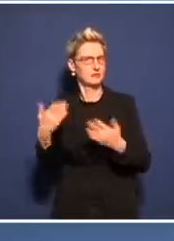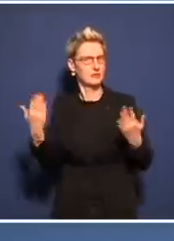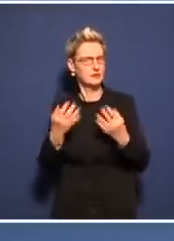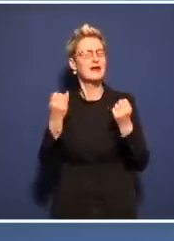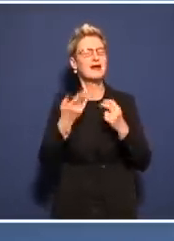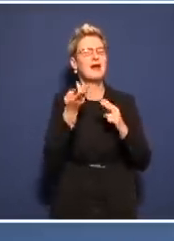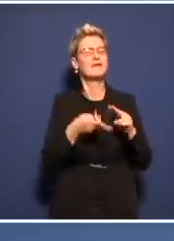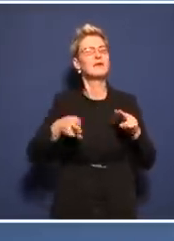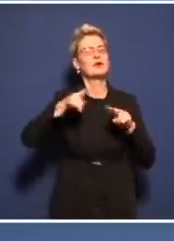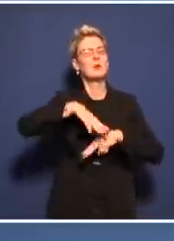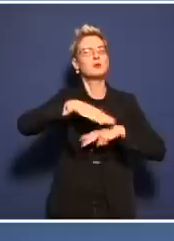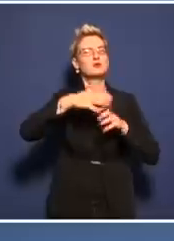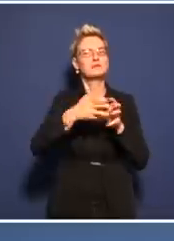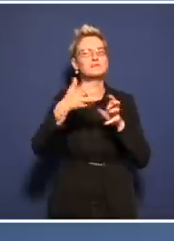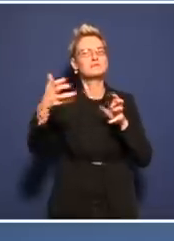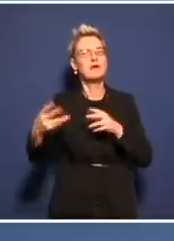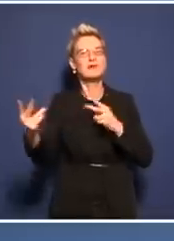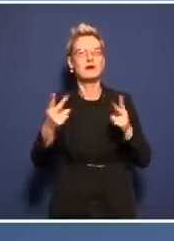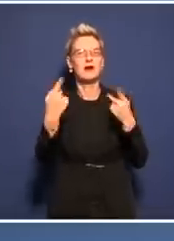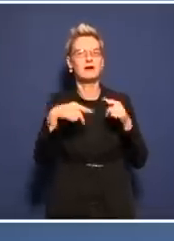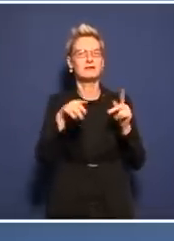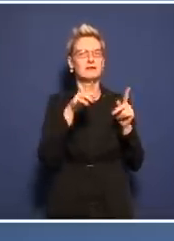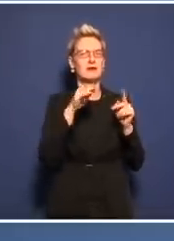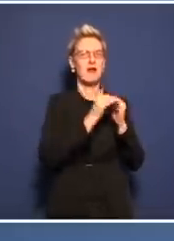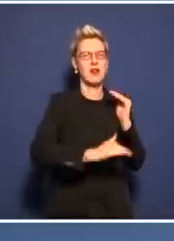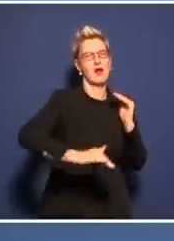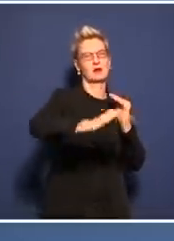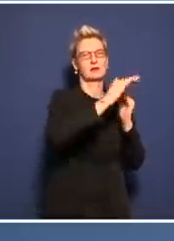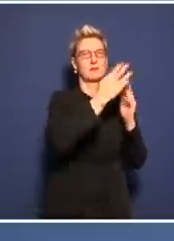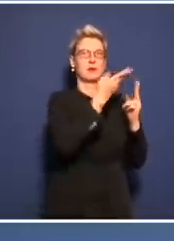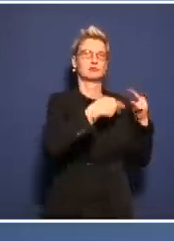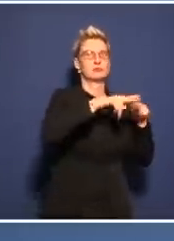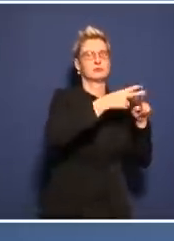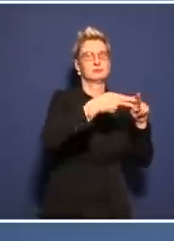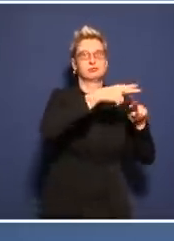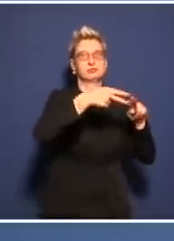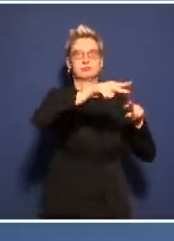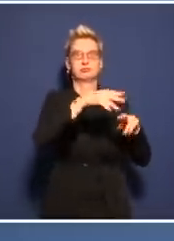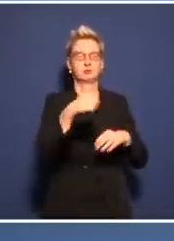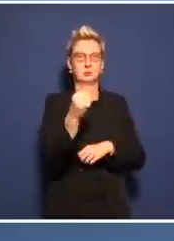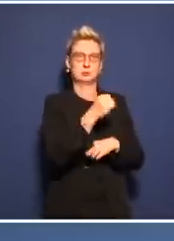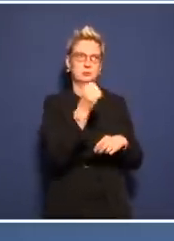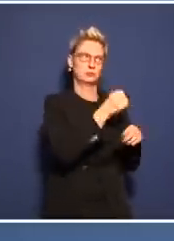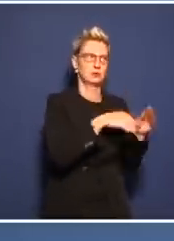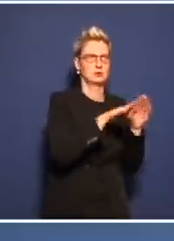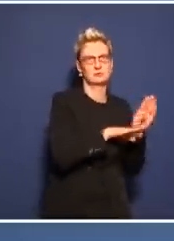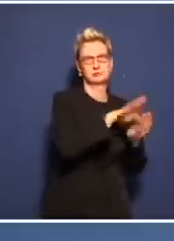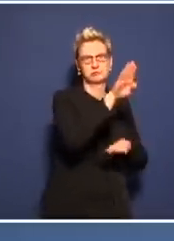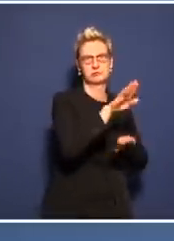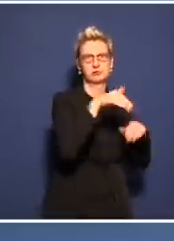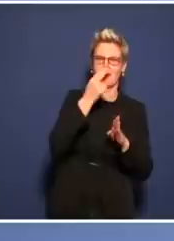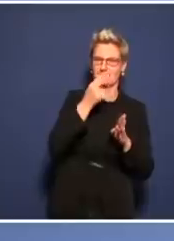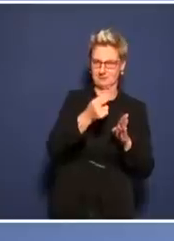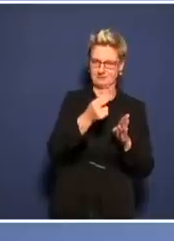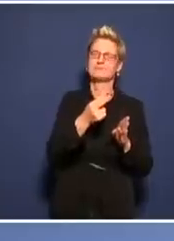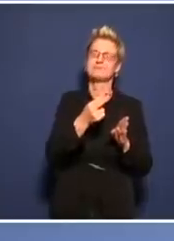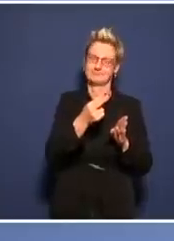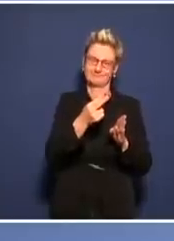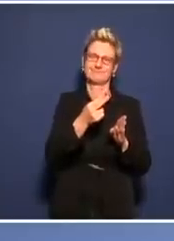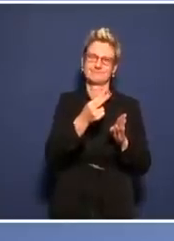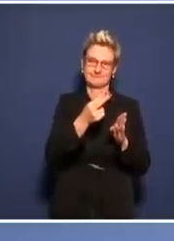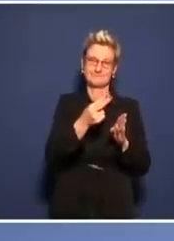besten Bundespressekonferenz aller Zeiten. Aber jetzt hören und schauen wir uns erstmal den hochverehrten Herrn Gesundheitsminister an. Voila! Die